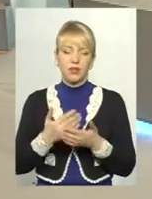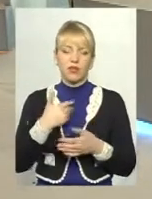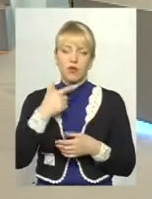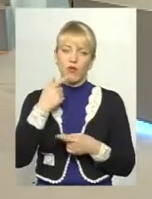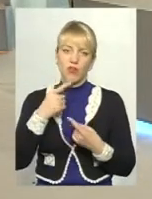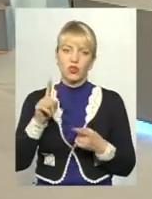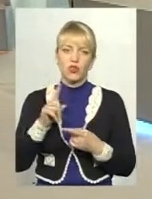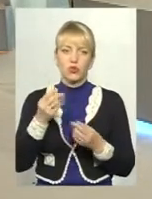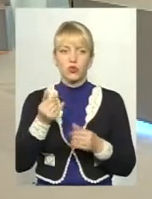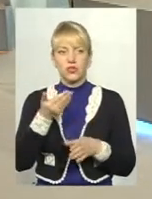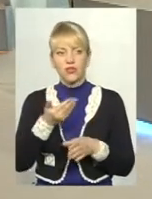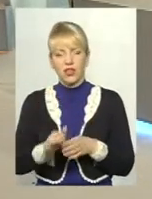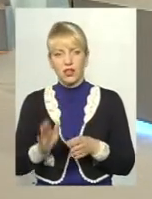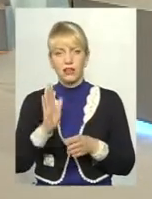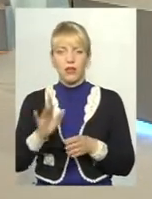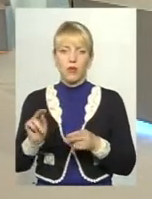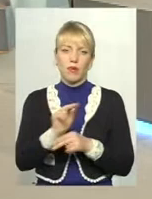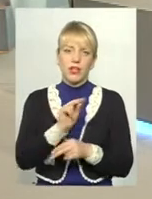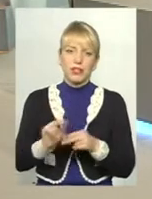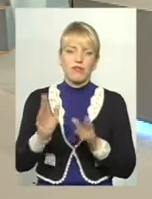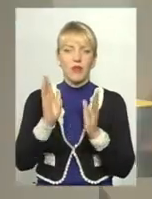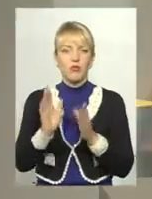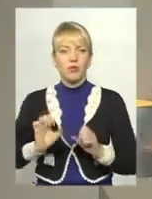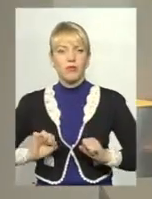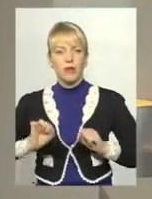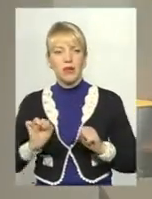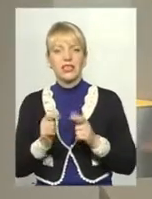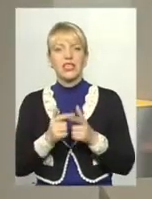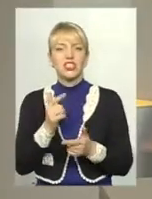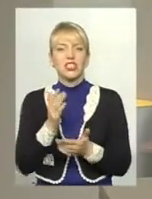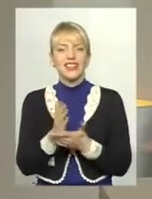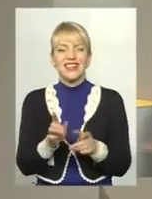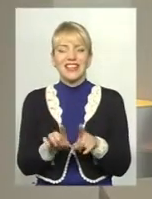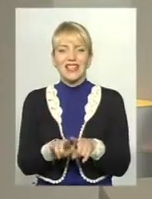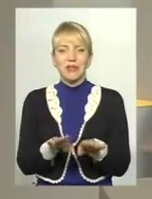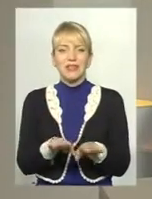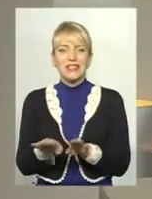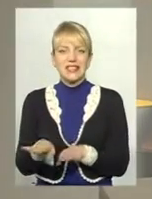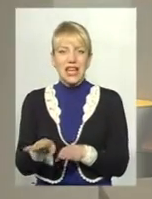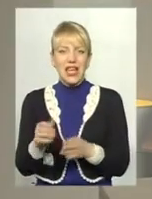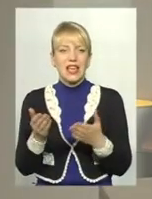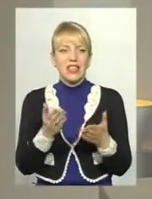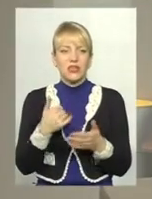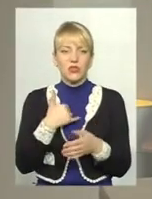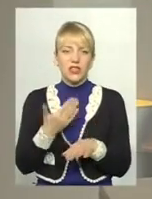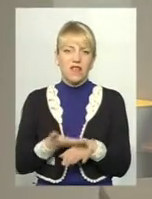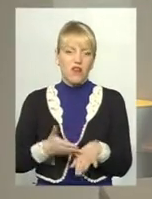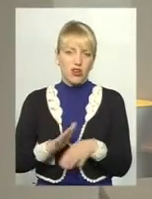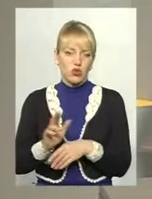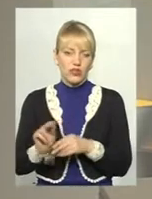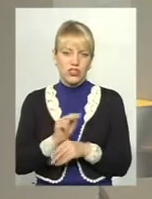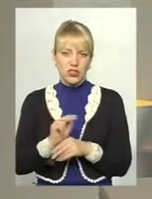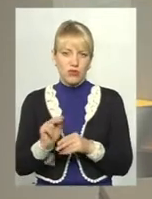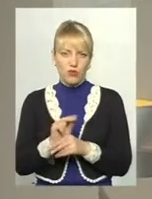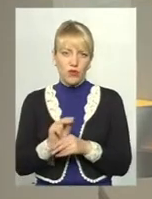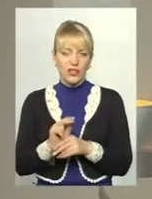що все ж таки кошти виділяються, будемо реставрувати, будемо намагатись. Чи є такі місця в нас, які дуже тяжко відреставрувати,